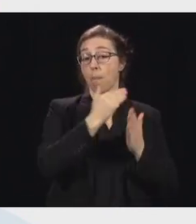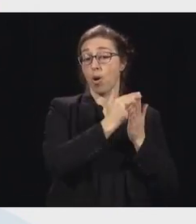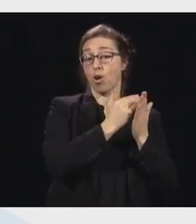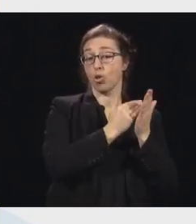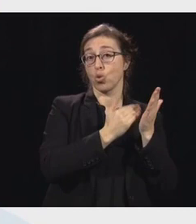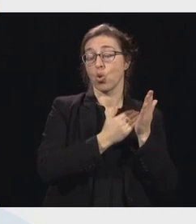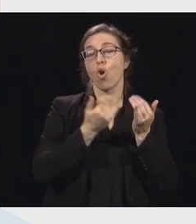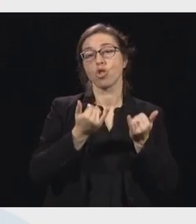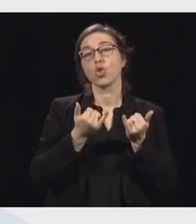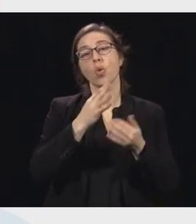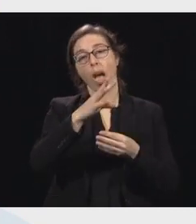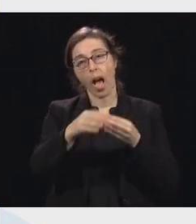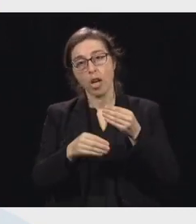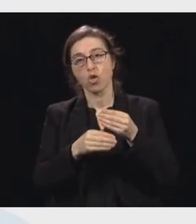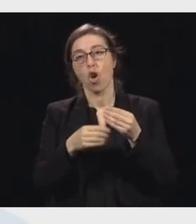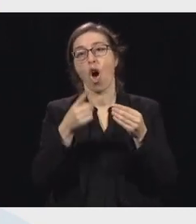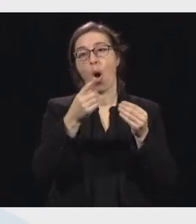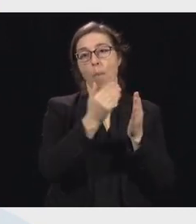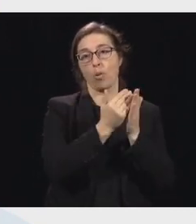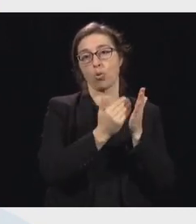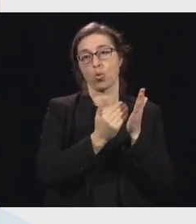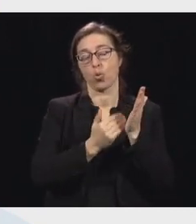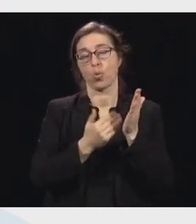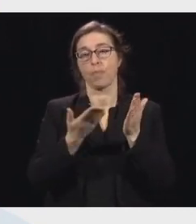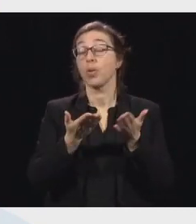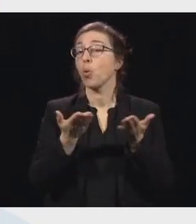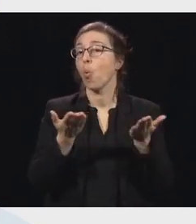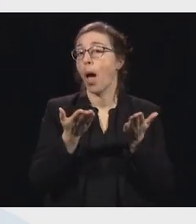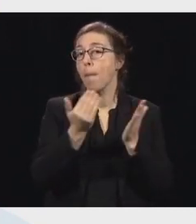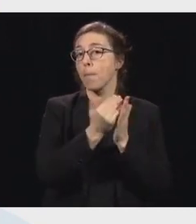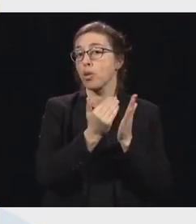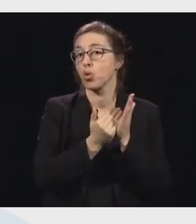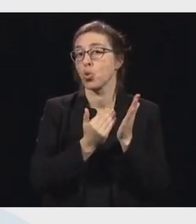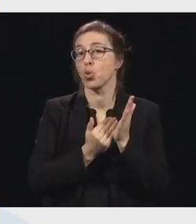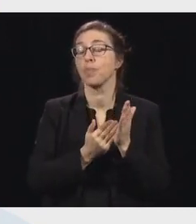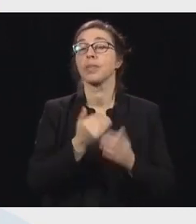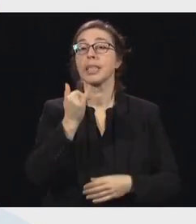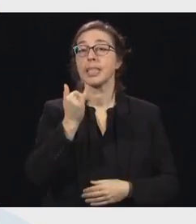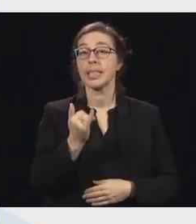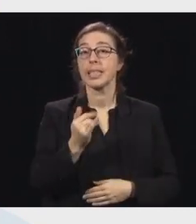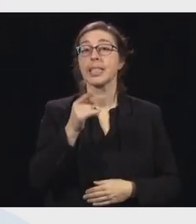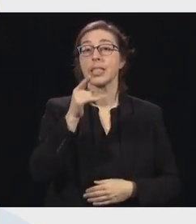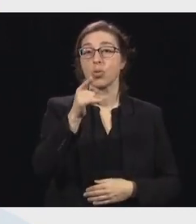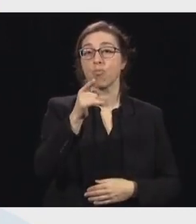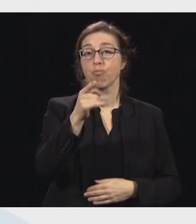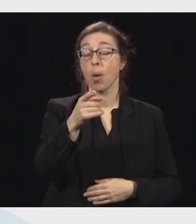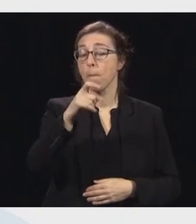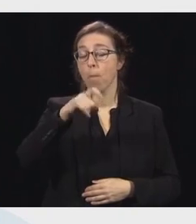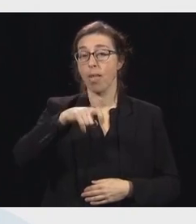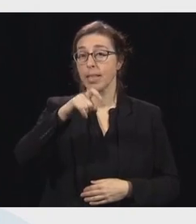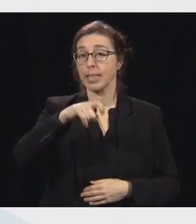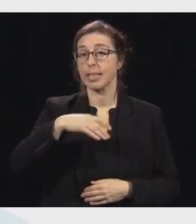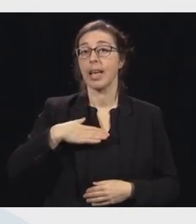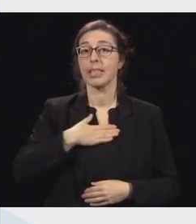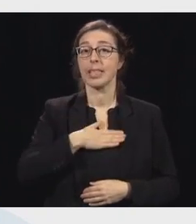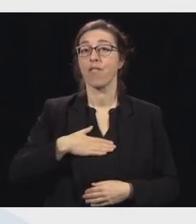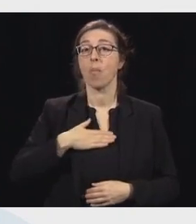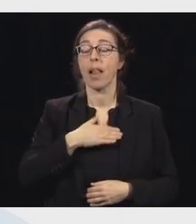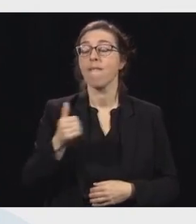aux Québécois, quand ce n pas essentiel, de ne pas voyager d'une région à l'autre. Donc, c'est important.